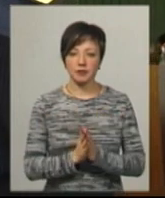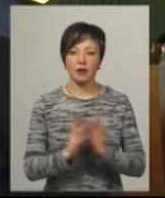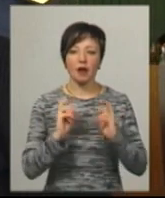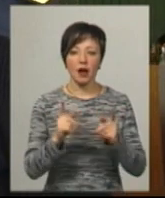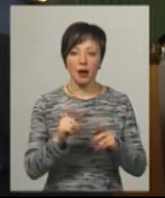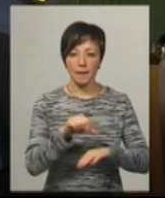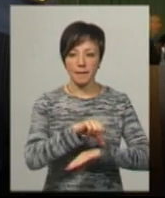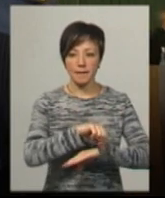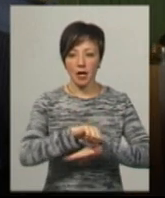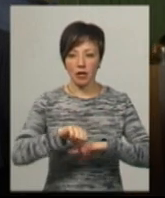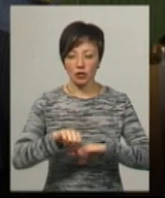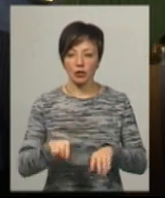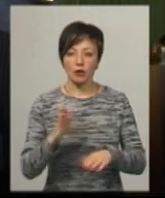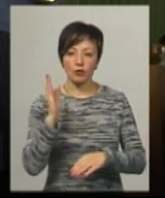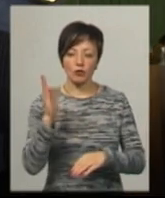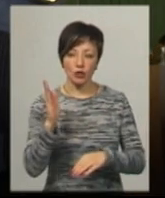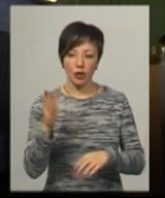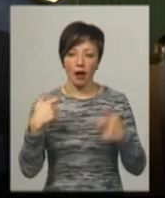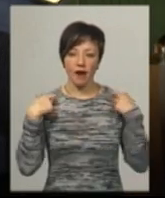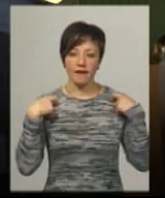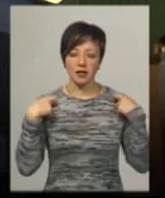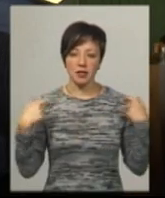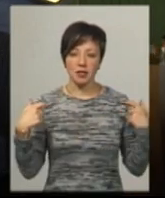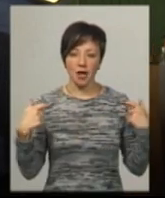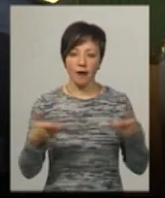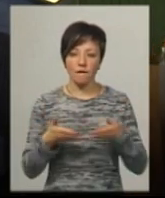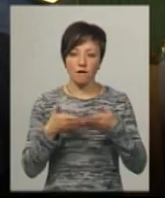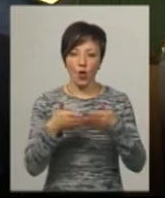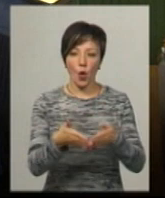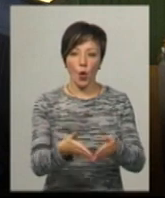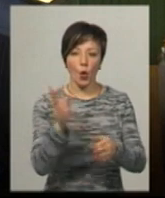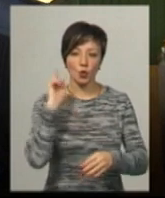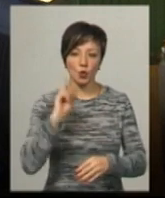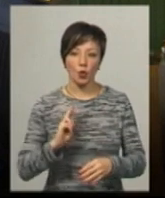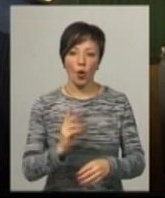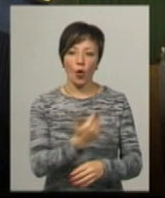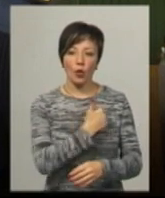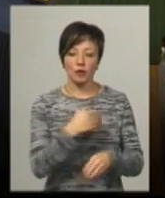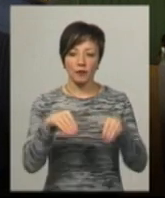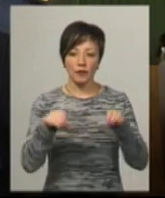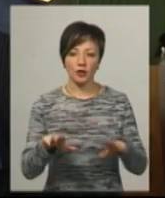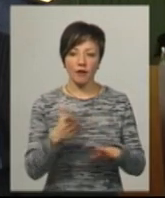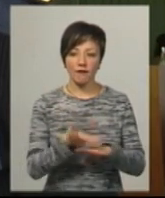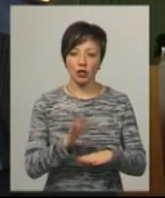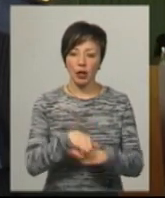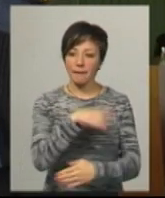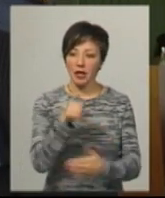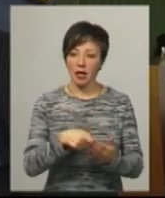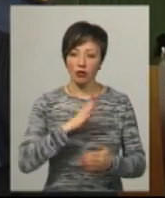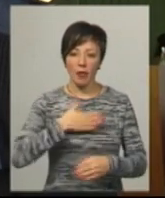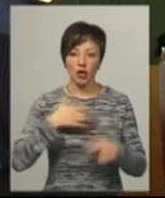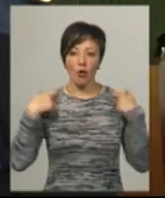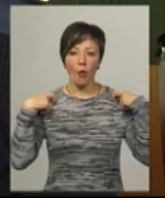так і будучі офіцери флоту. Як прикордонники і майбутні офіцери флоту ми хочемо вирішити важке питання, щоб наші